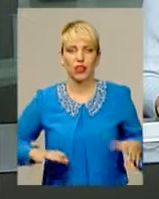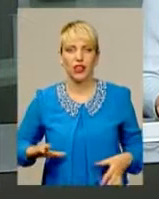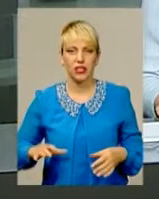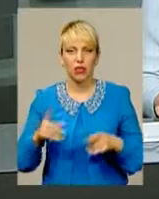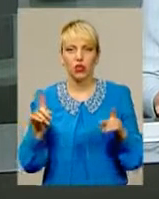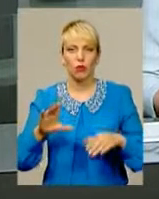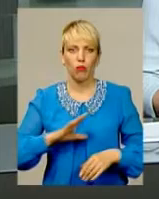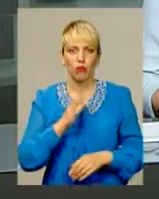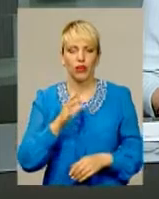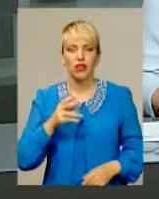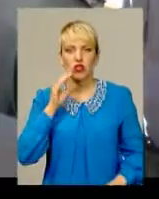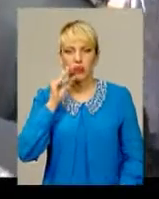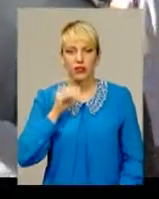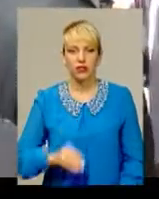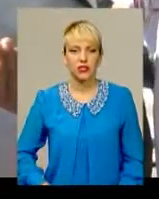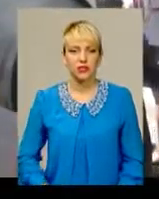Шепетівці.